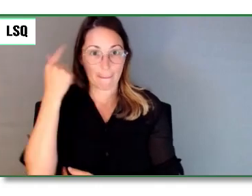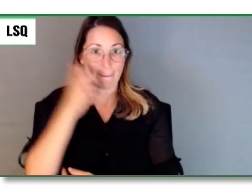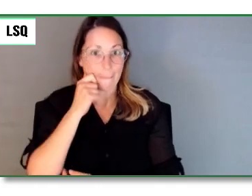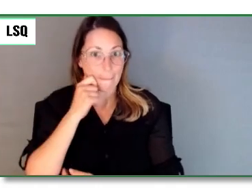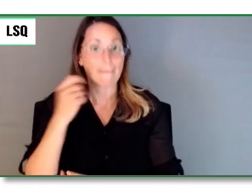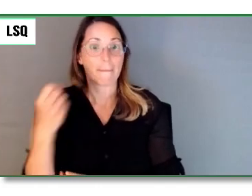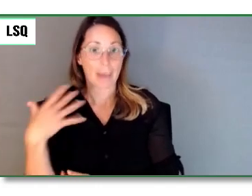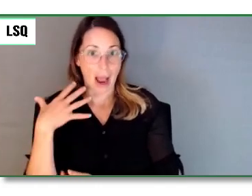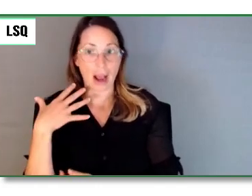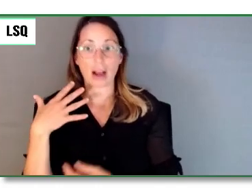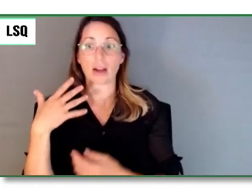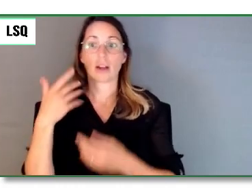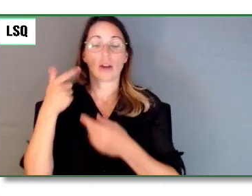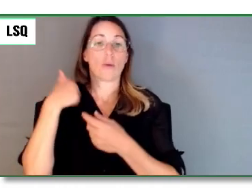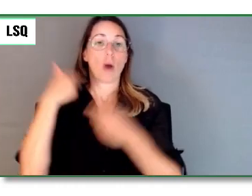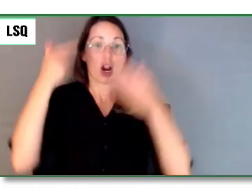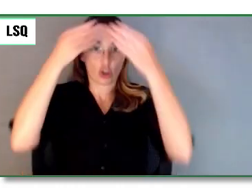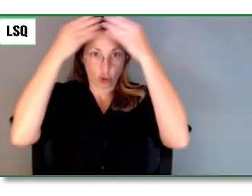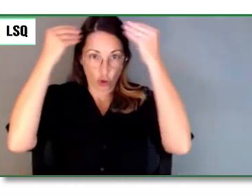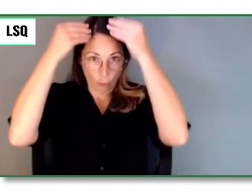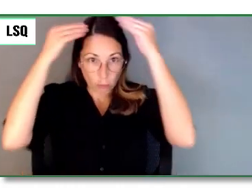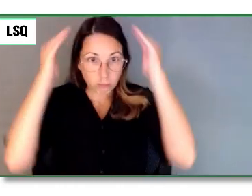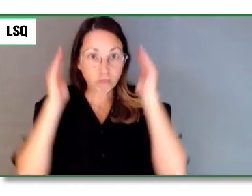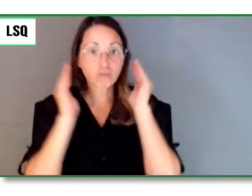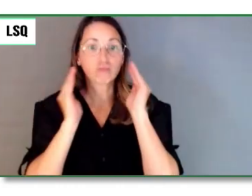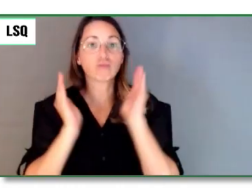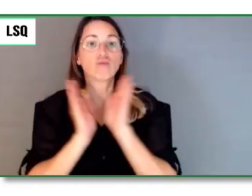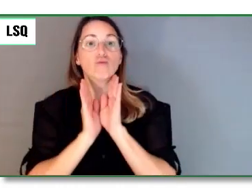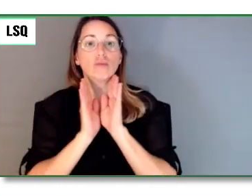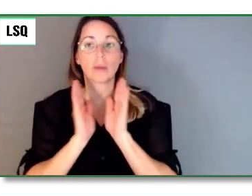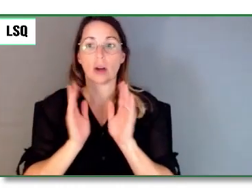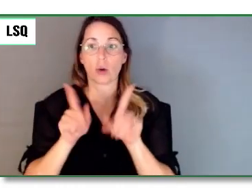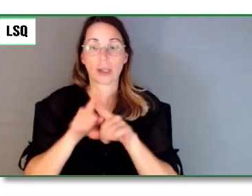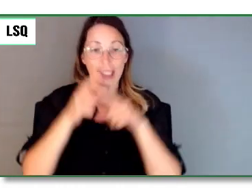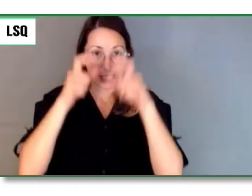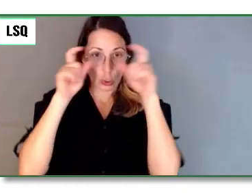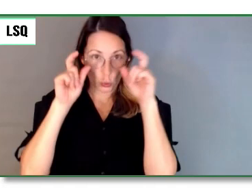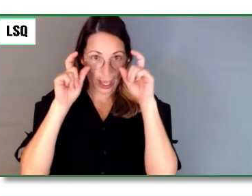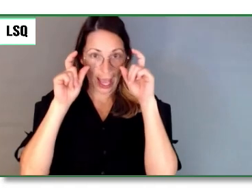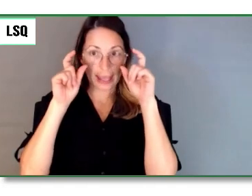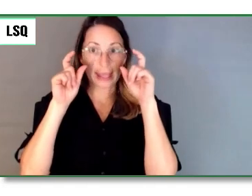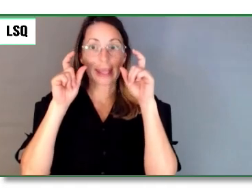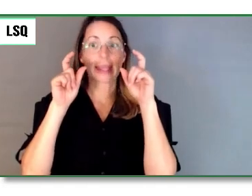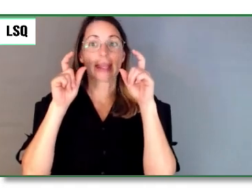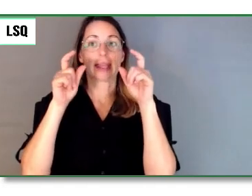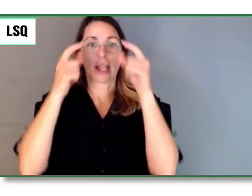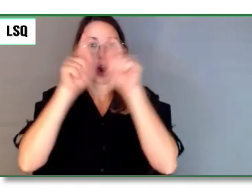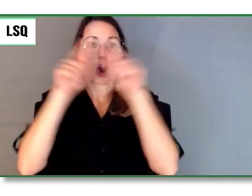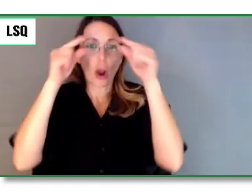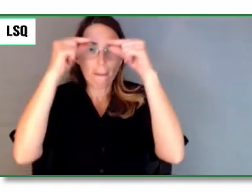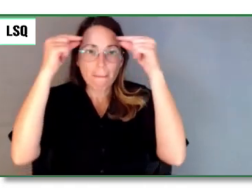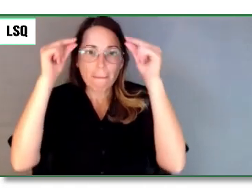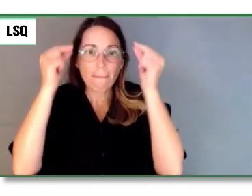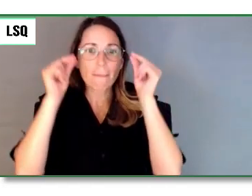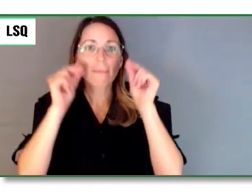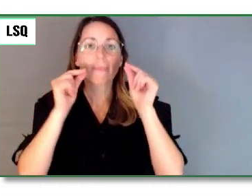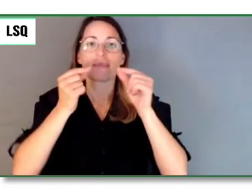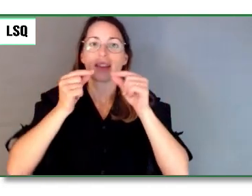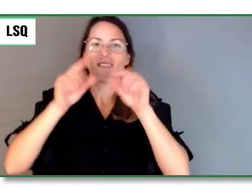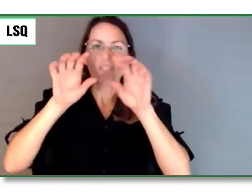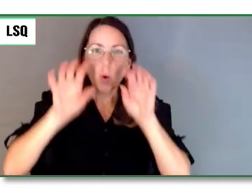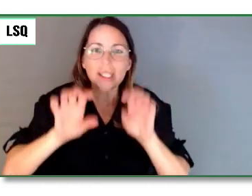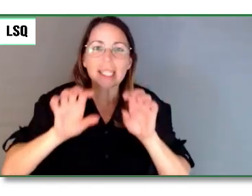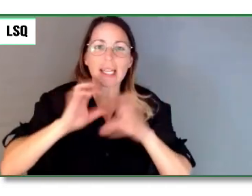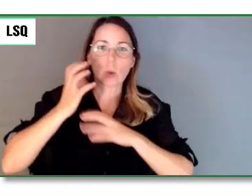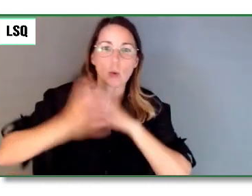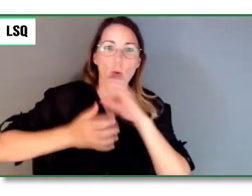écaille de tortue foncée et j'ai une chemise bleue parce qu'elle est un peu déboutonnée parce que